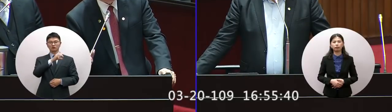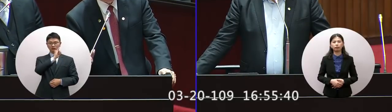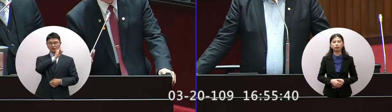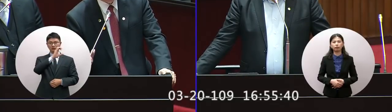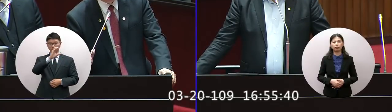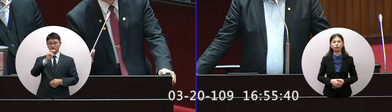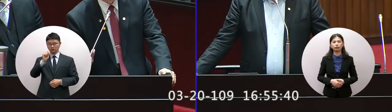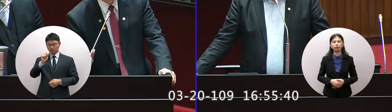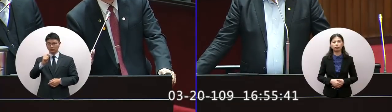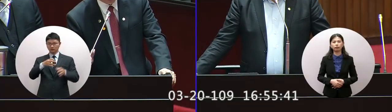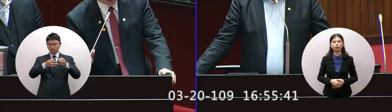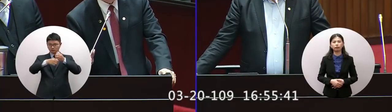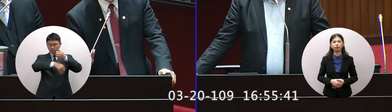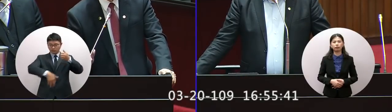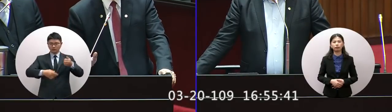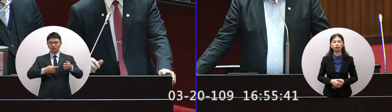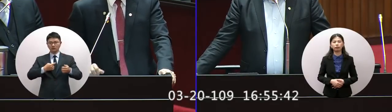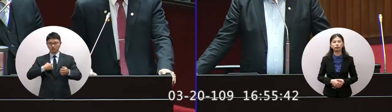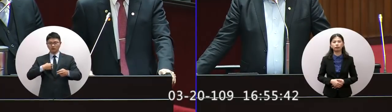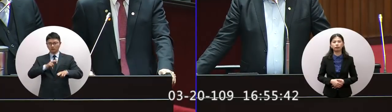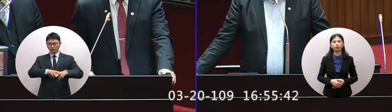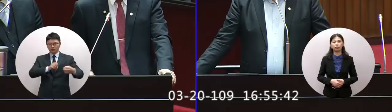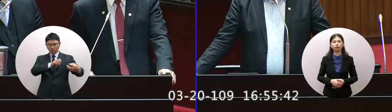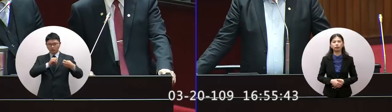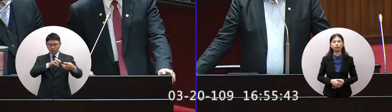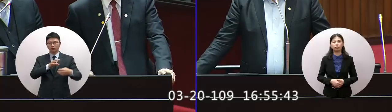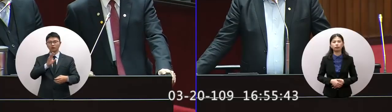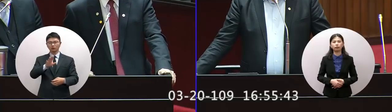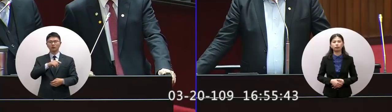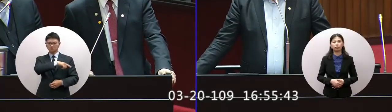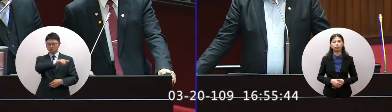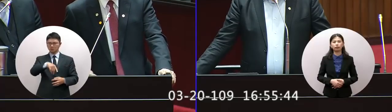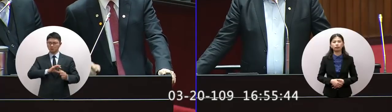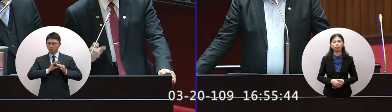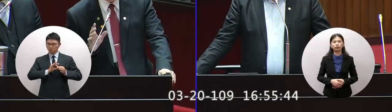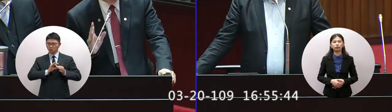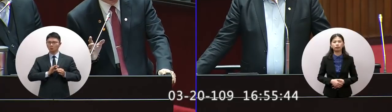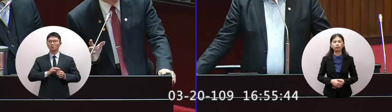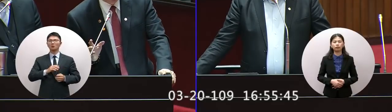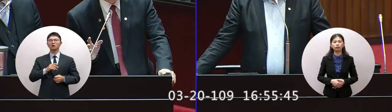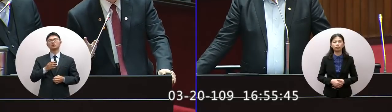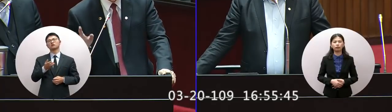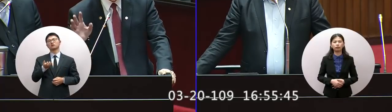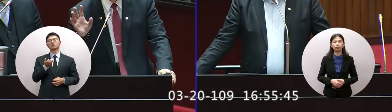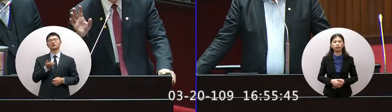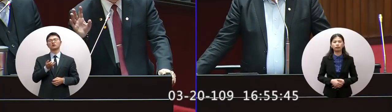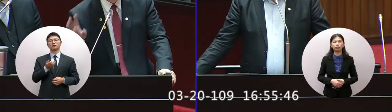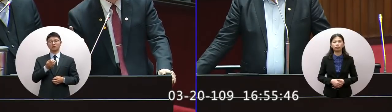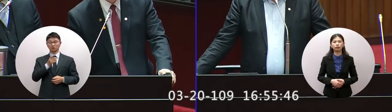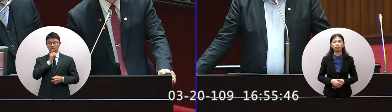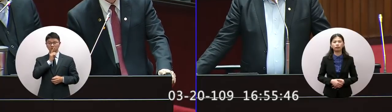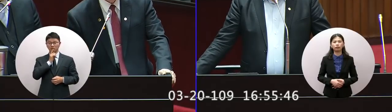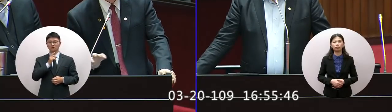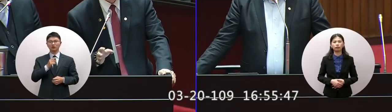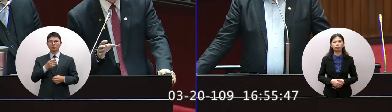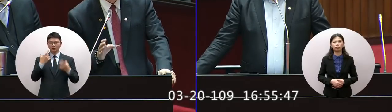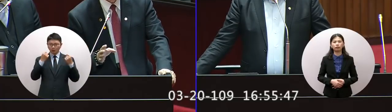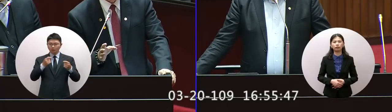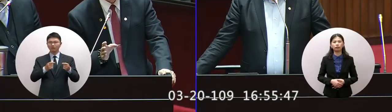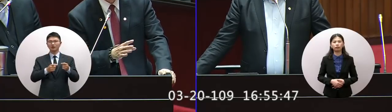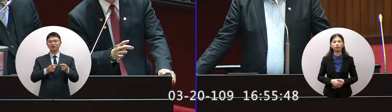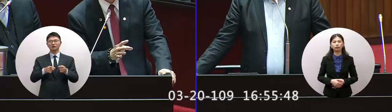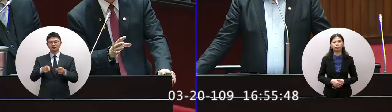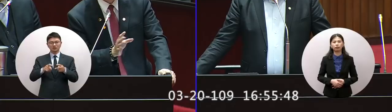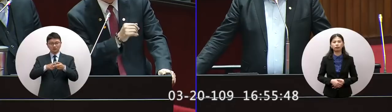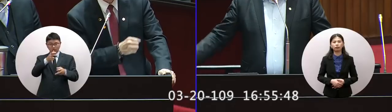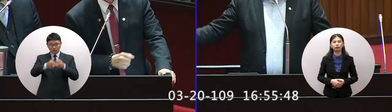T的業者也舉辦了座談那他們關心的大概就是本來是生產端出問題